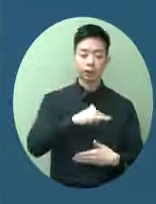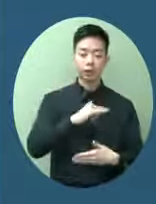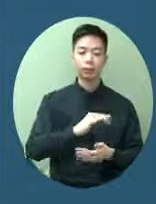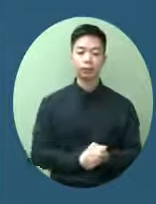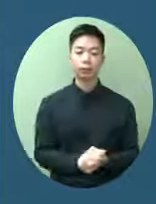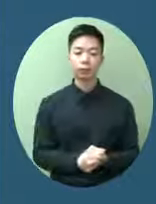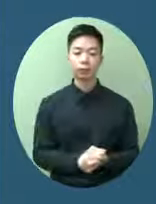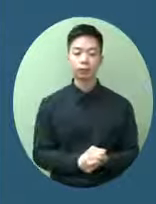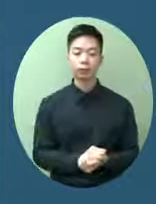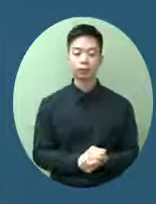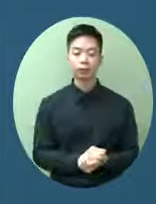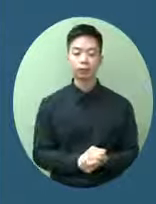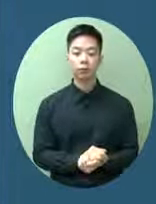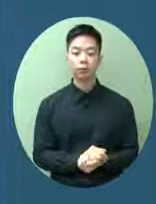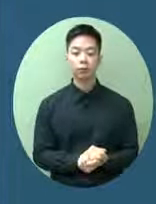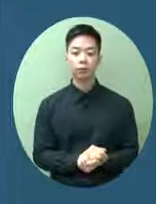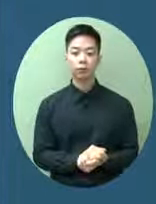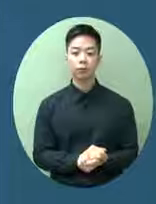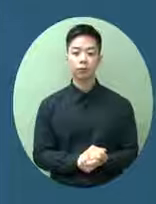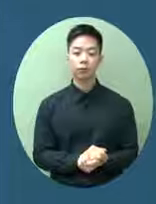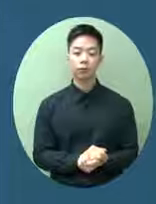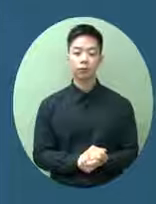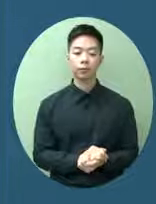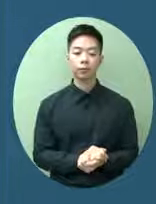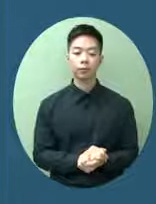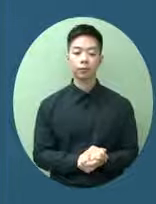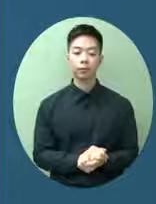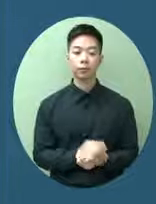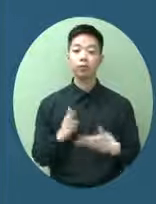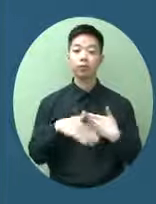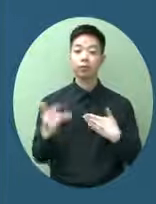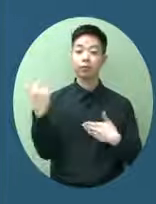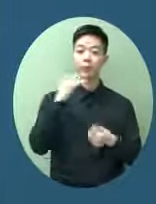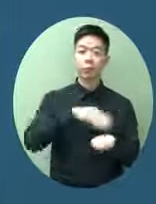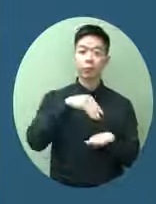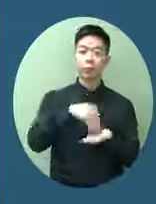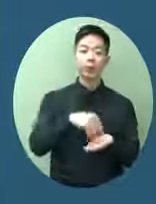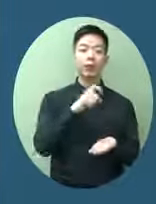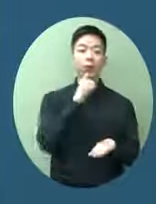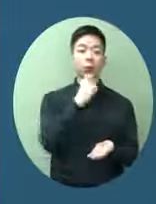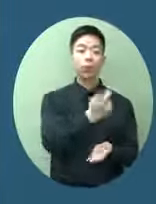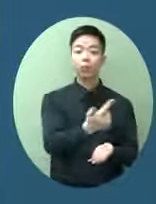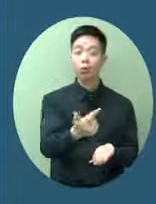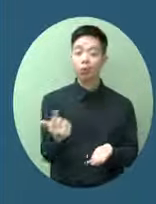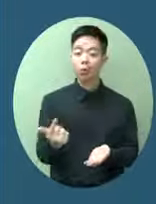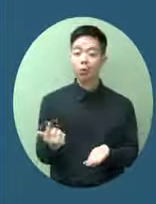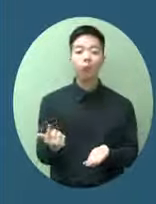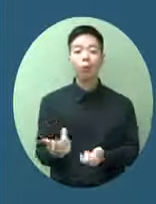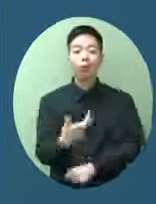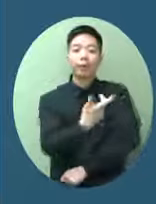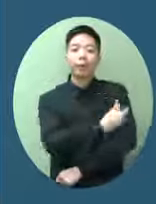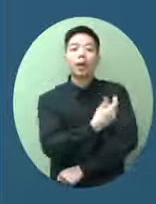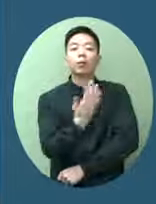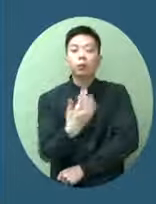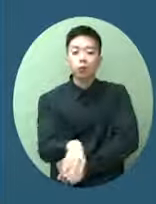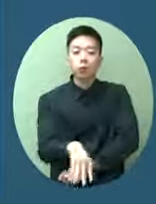沒錯其中多宗確診的個案那位人士是完成了接種疫苗的